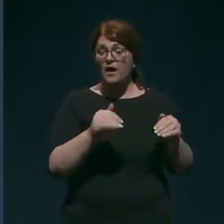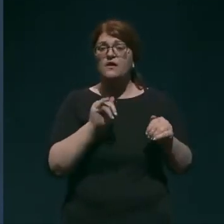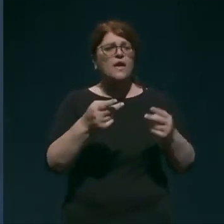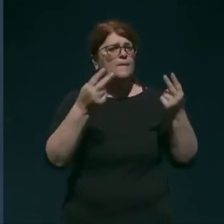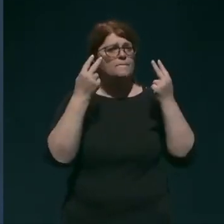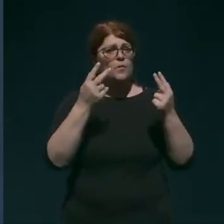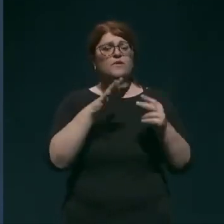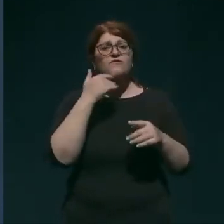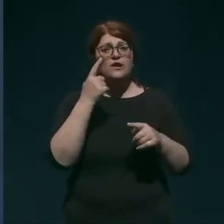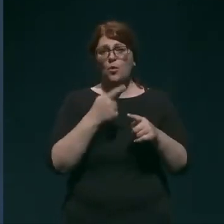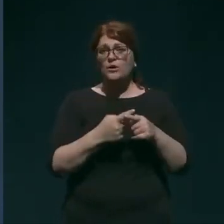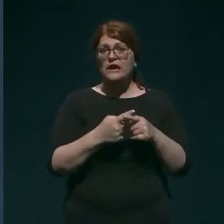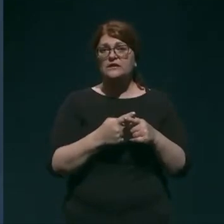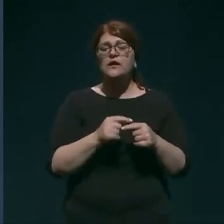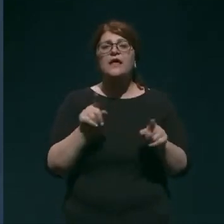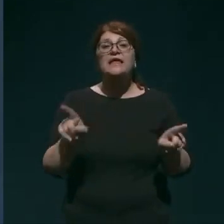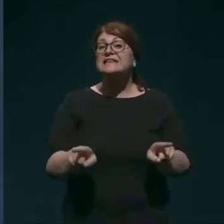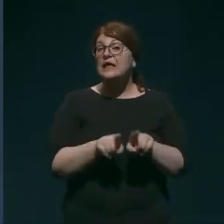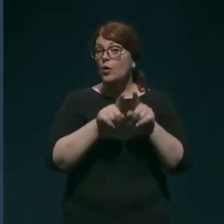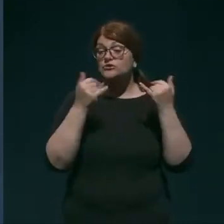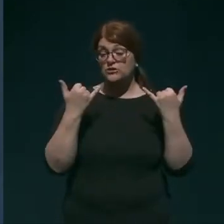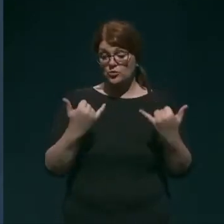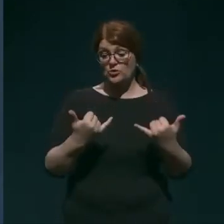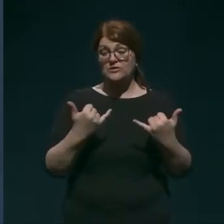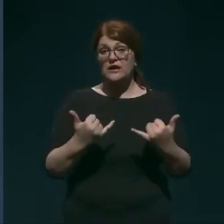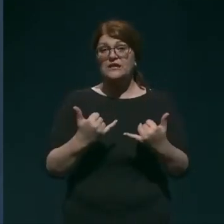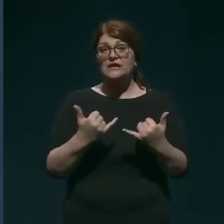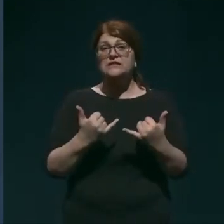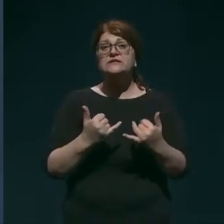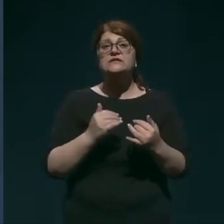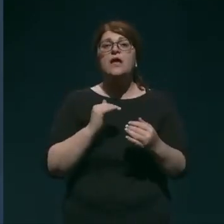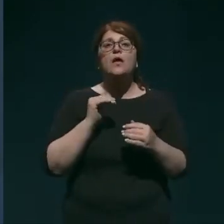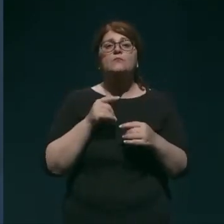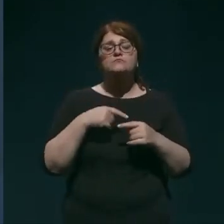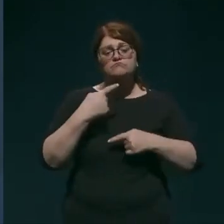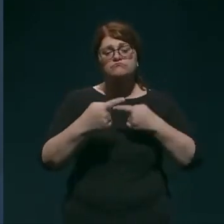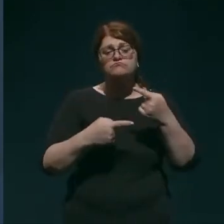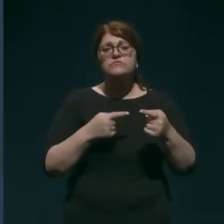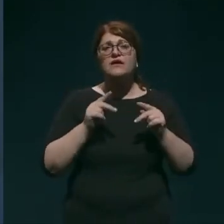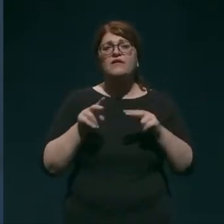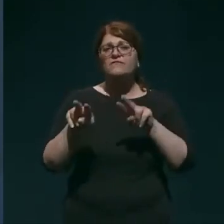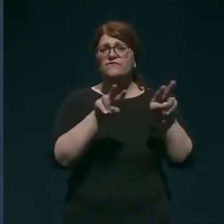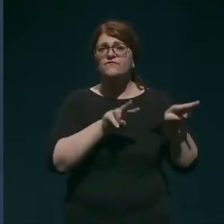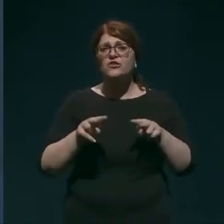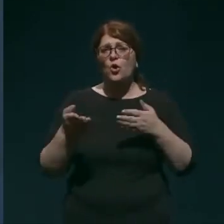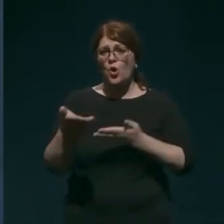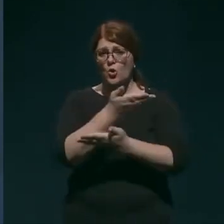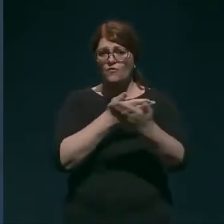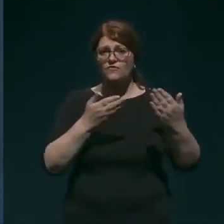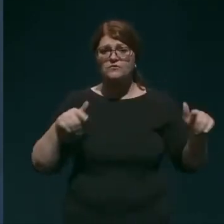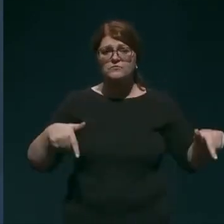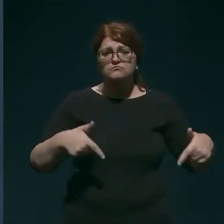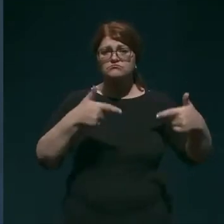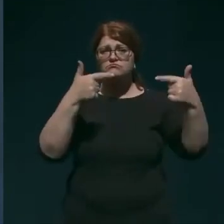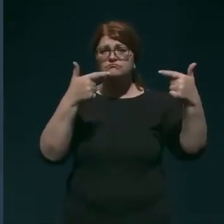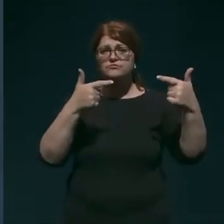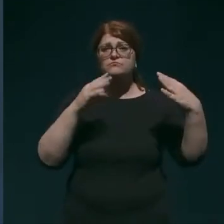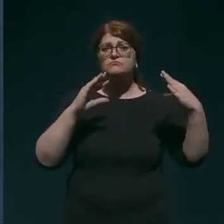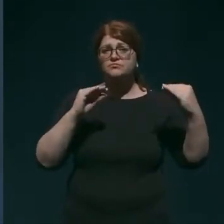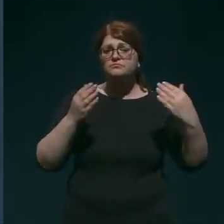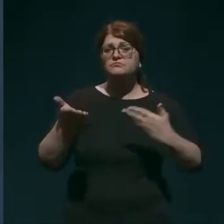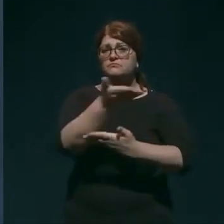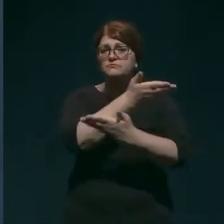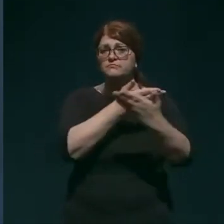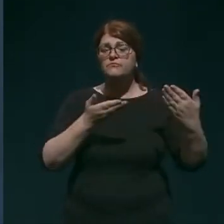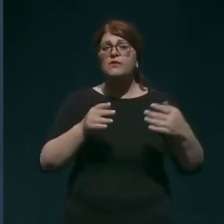pogosto. Tako so se tudi danes preko videokonference povezali in izmenjali podatke na ravni direktorje